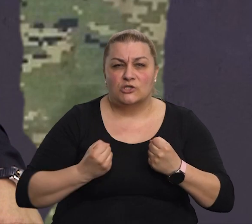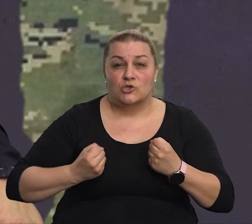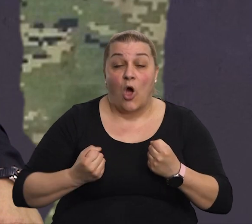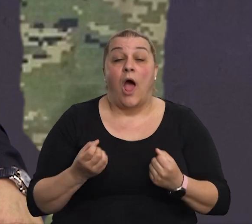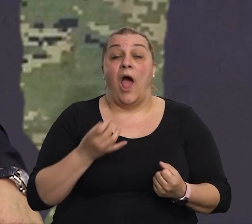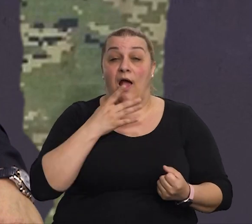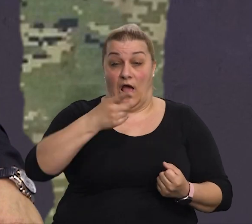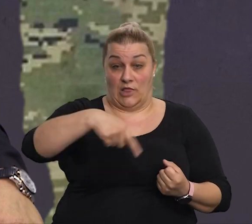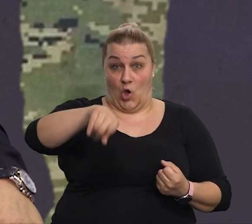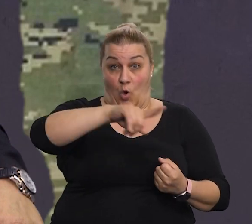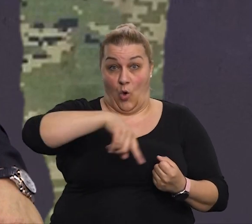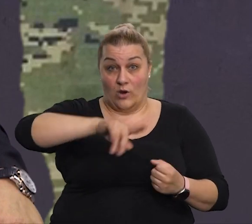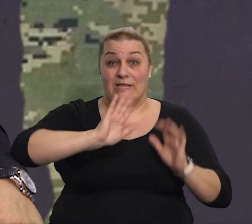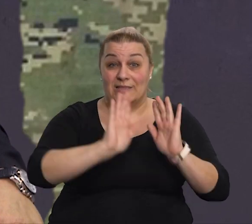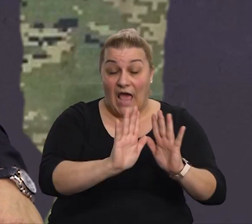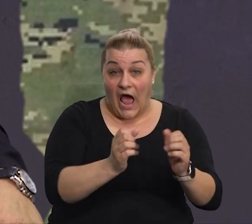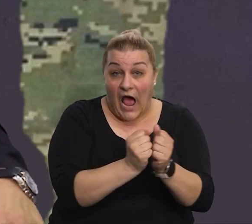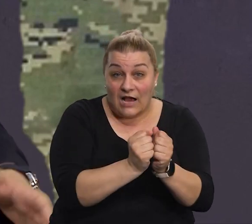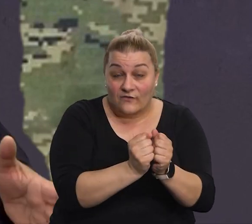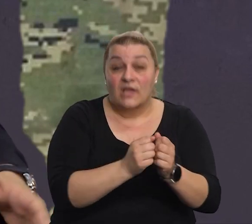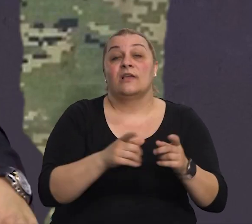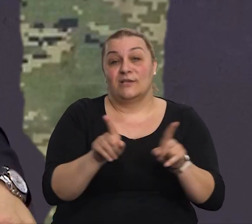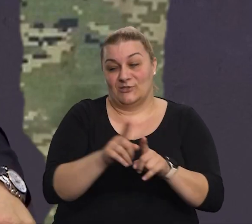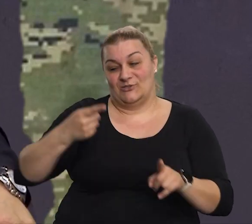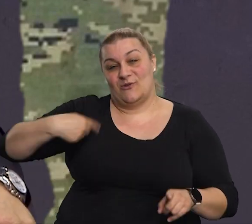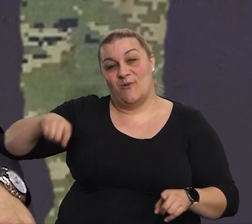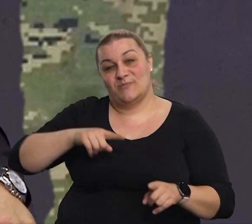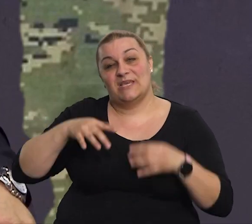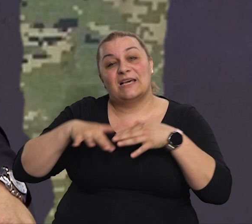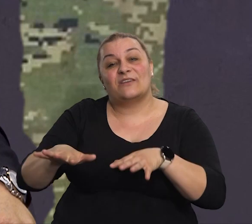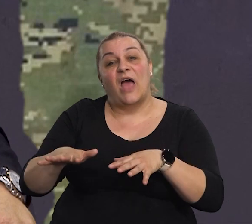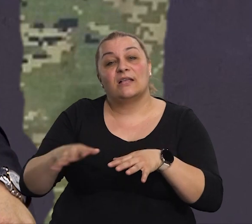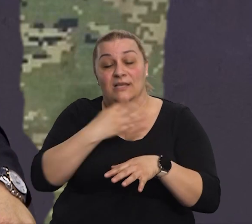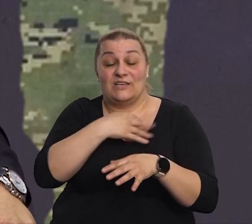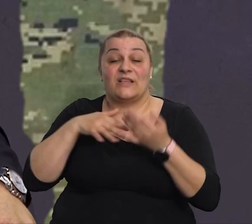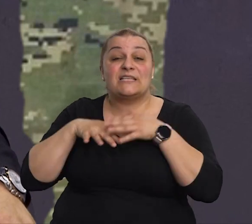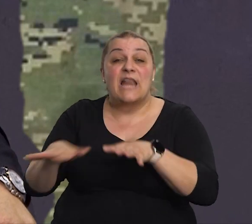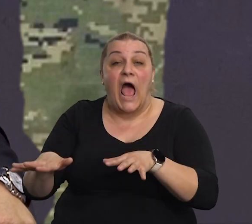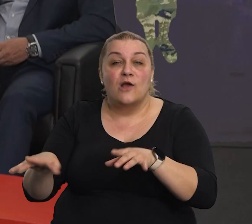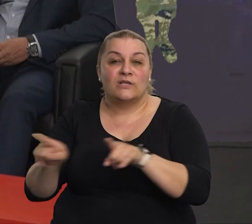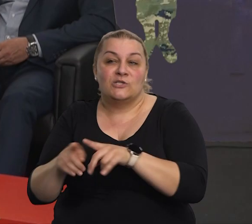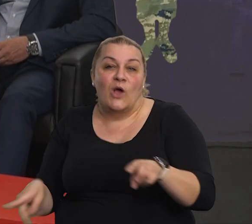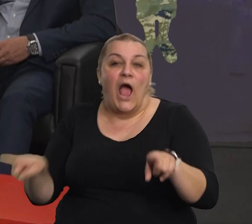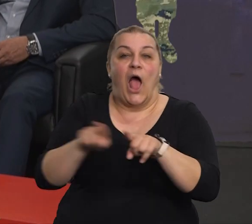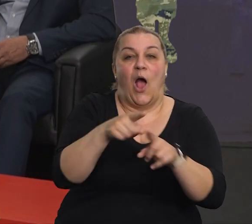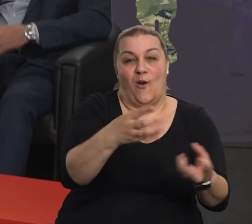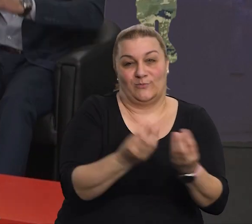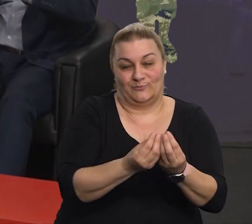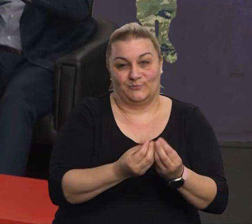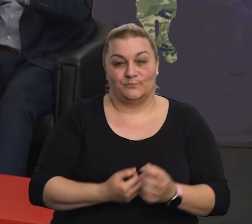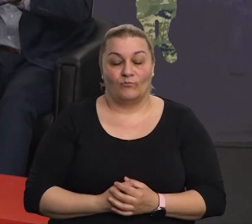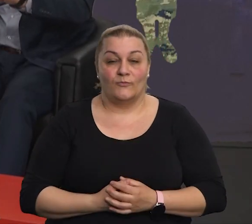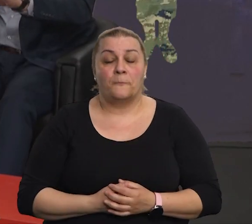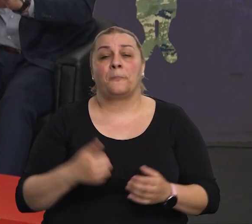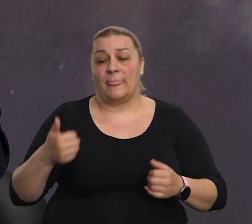a kad su oni takvi, onda smo i naravno hrvatski narod i je ono poisto vjećuje se s nima. Ajmo sad